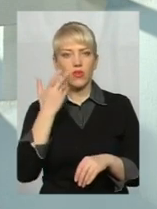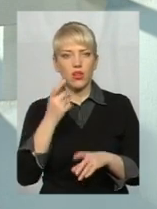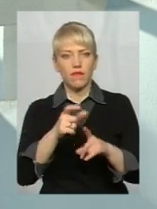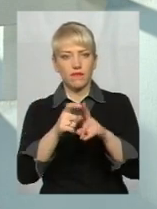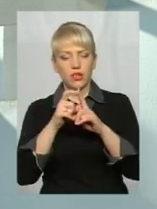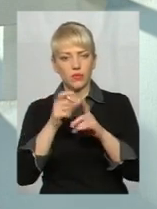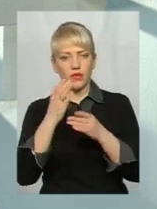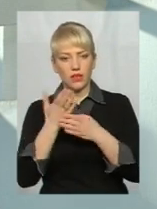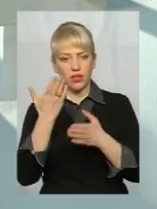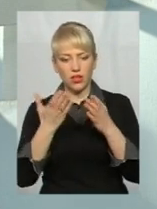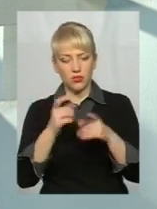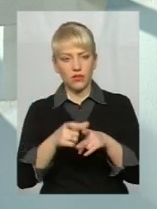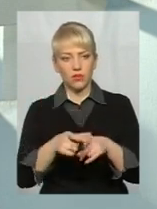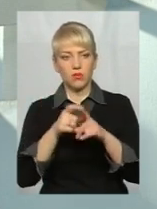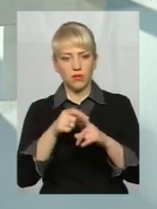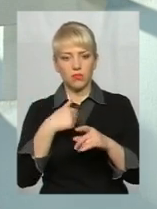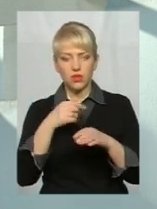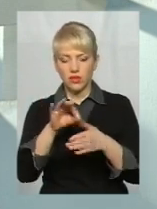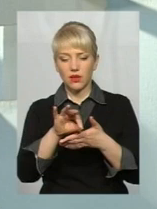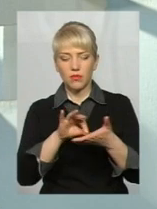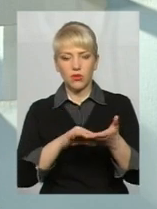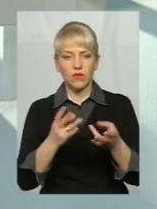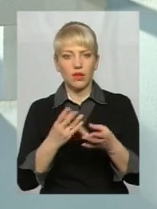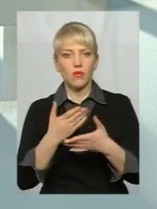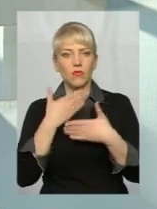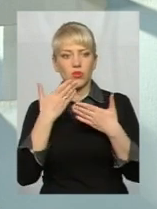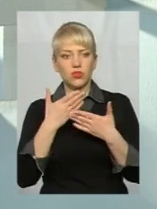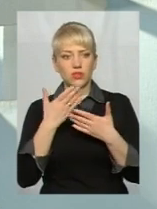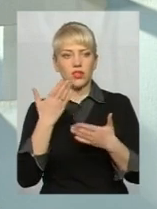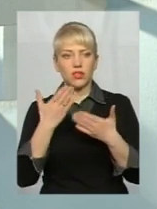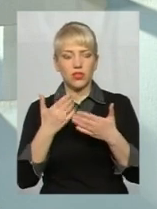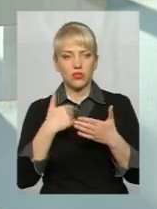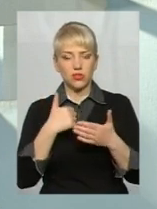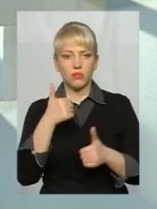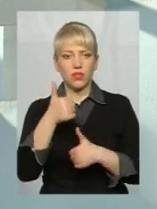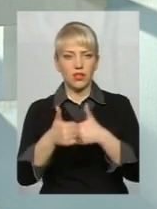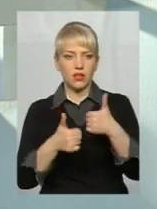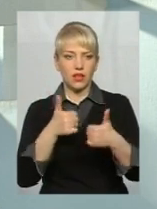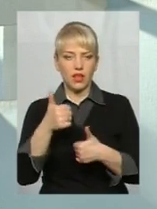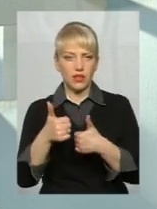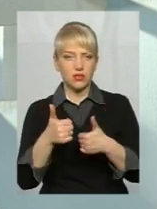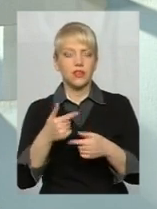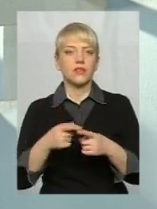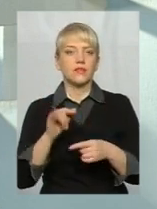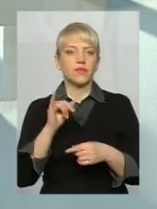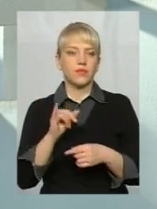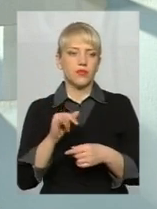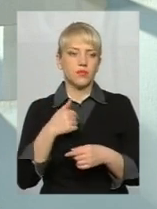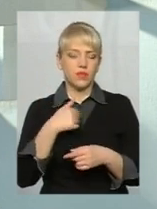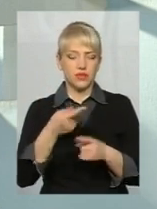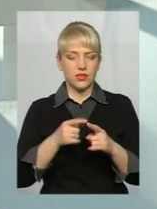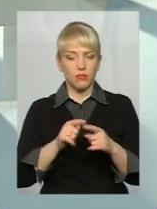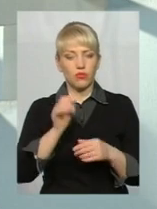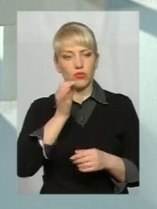Якщо відповідають, мені треба терміново прочитати, що відповідають. І якщо мені ставлять класи, лайки, і мені це